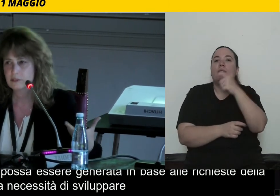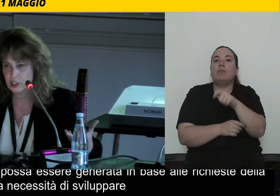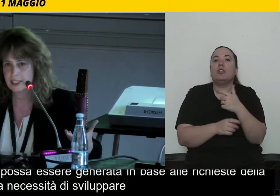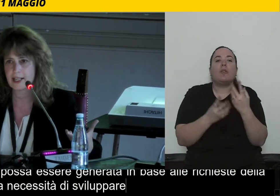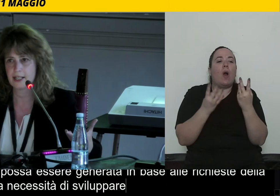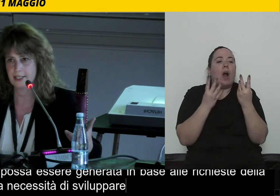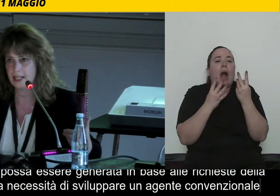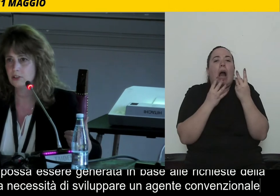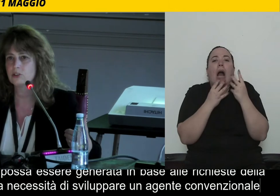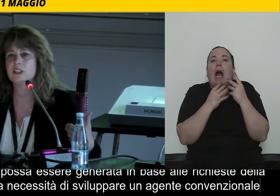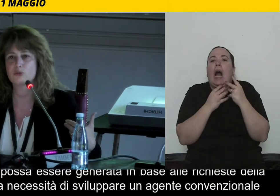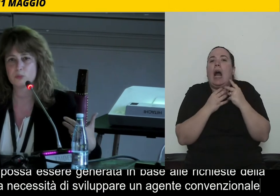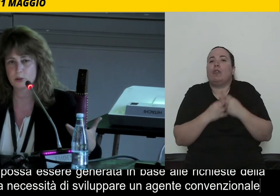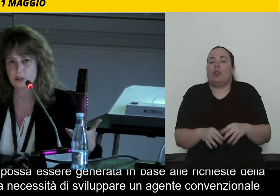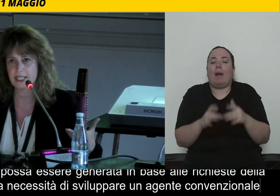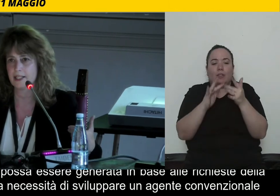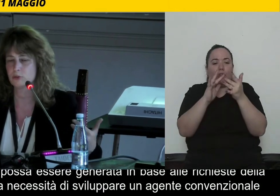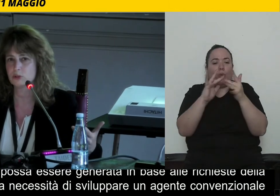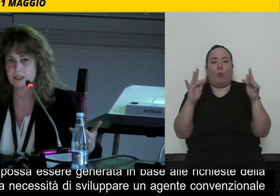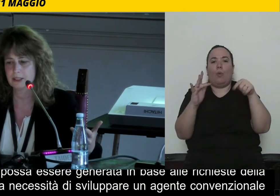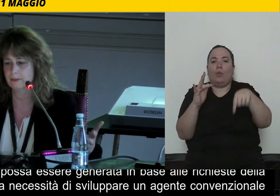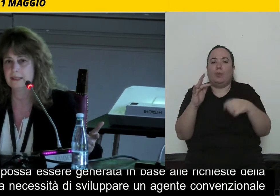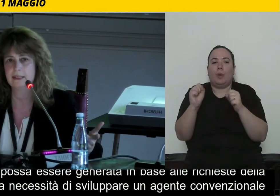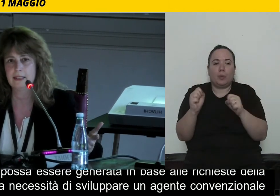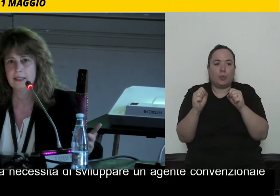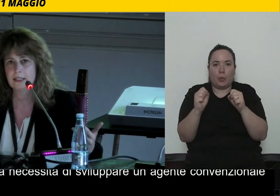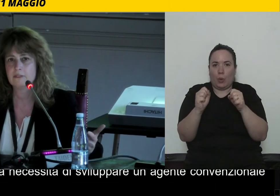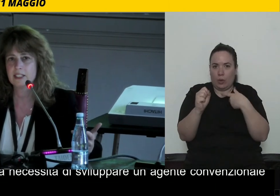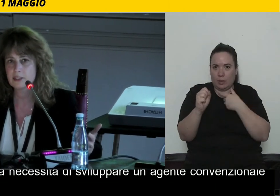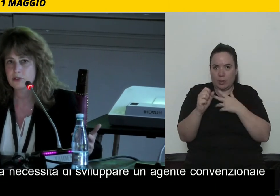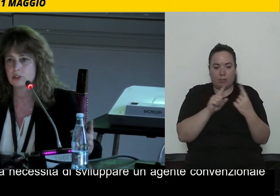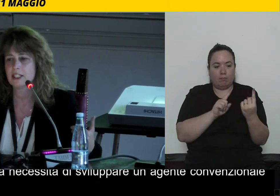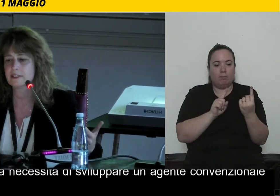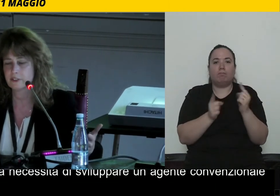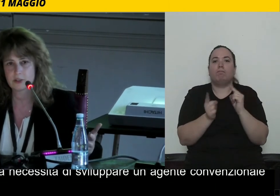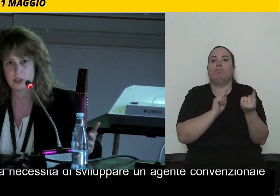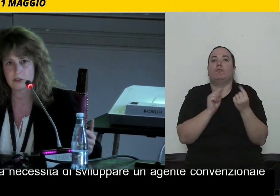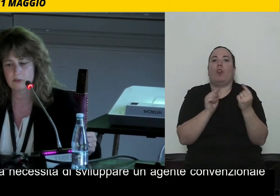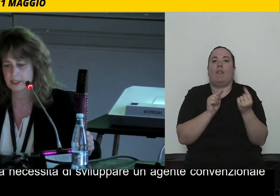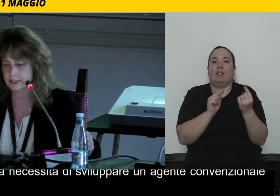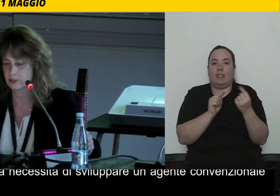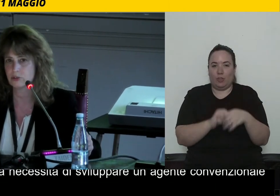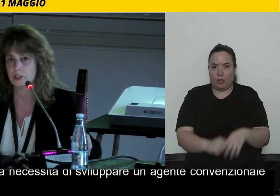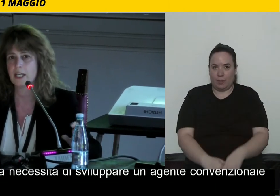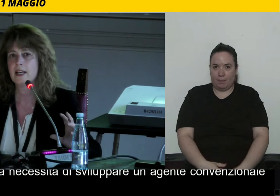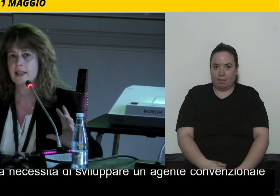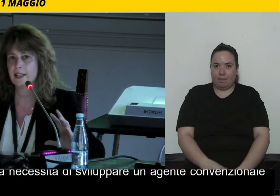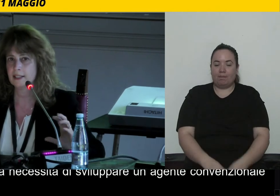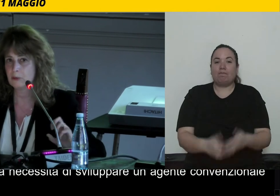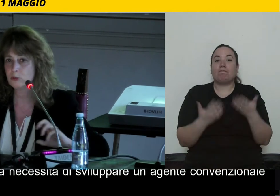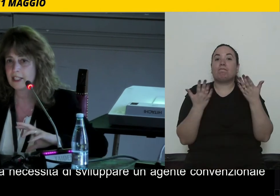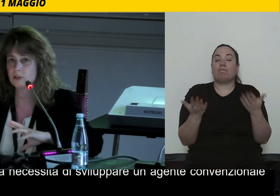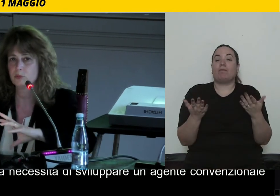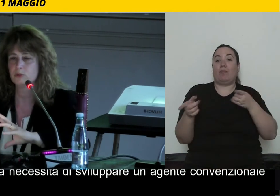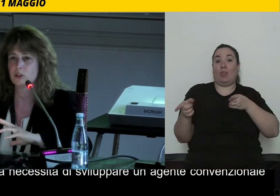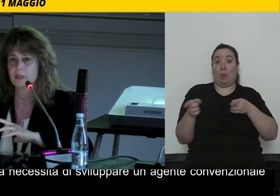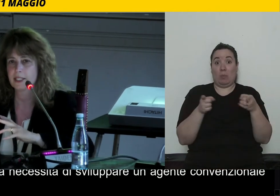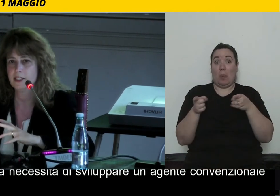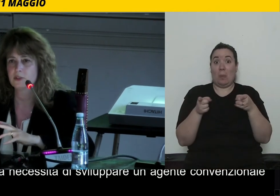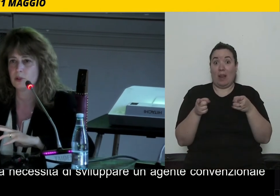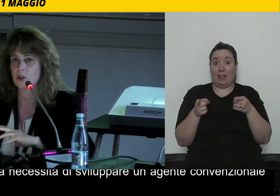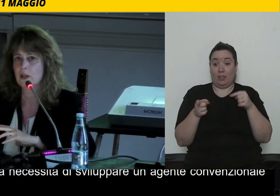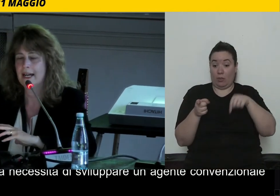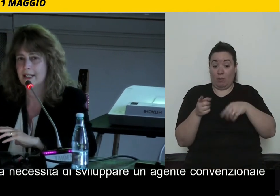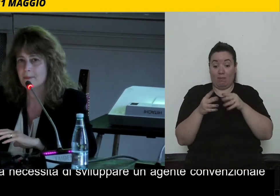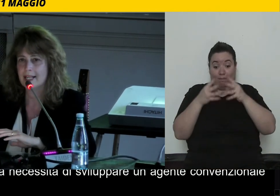generare il dialogo, di supportare automaticamente la navigazione attraverso la conversazione. E al momento appunto il